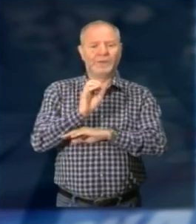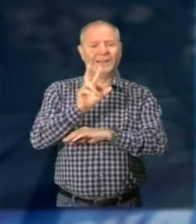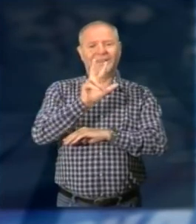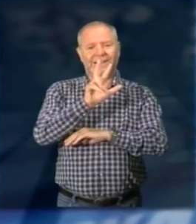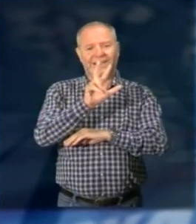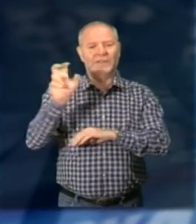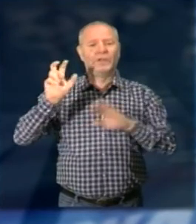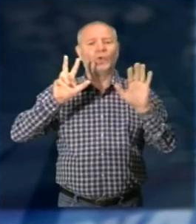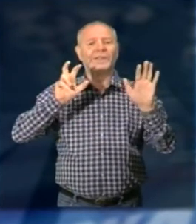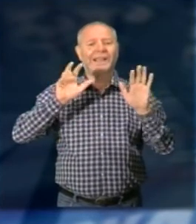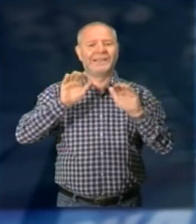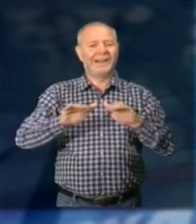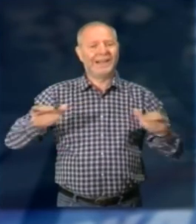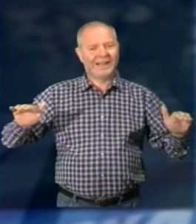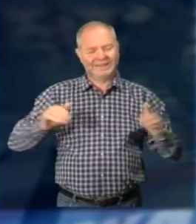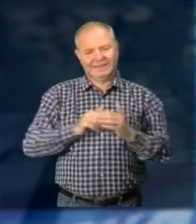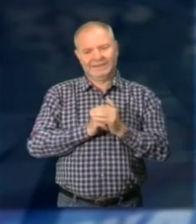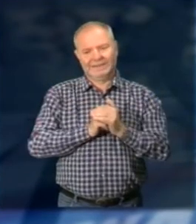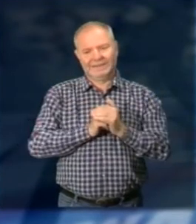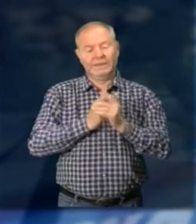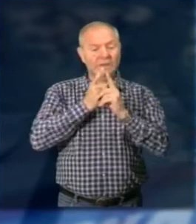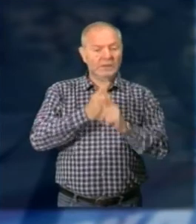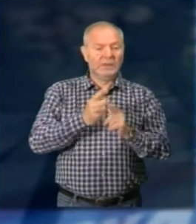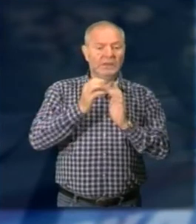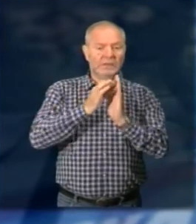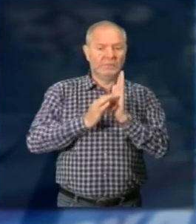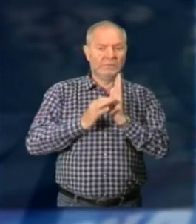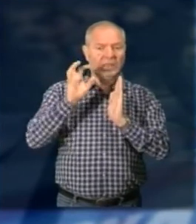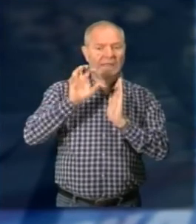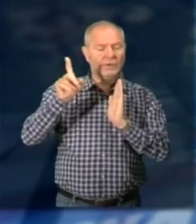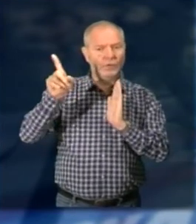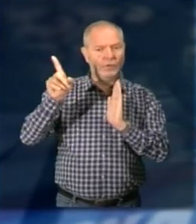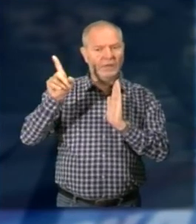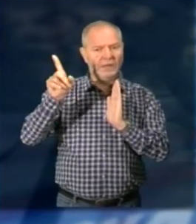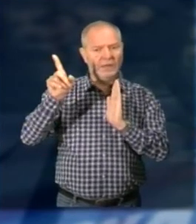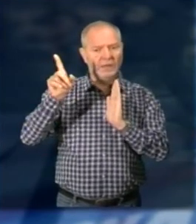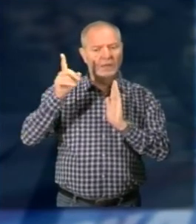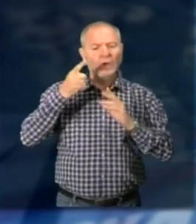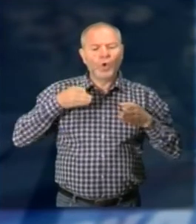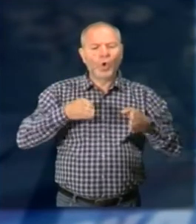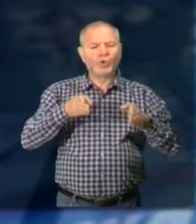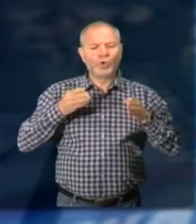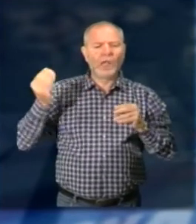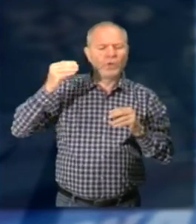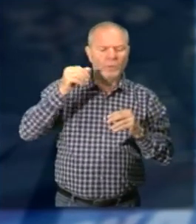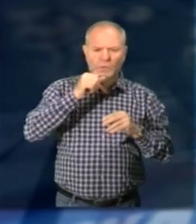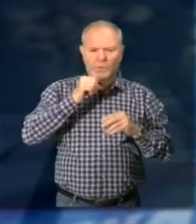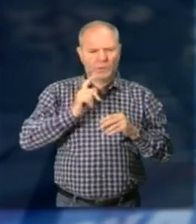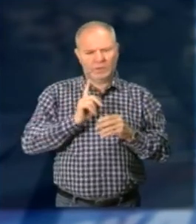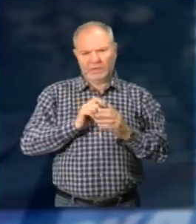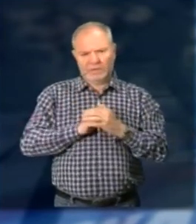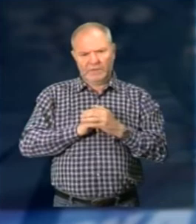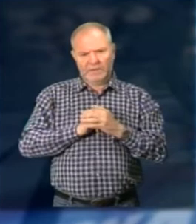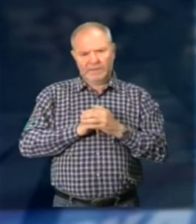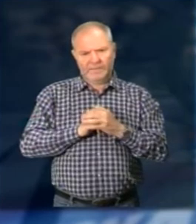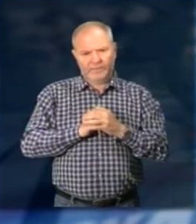Che in base alle recenti disposizioni regionali Non dovranno più fare corsi di aggiornamento per